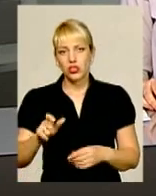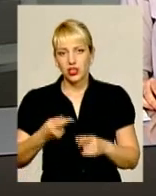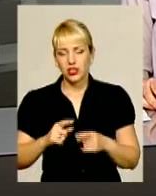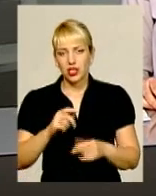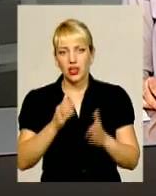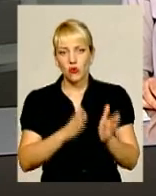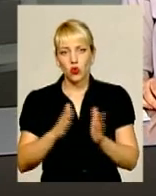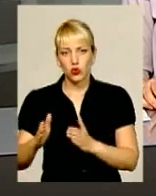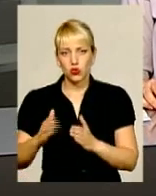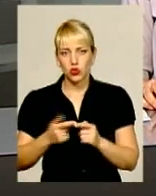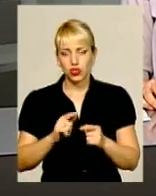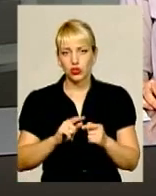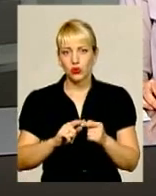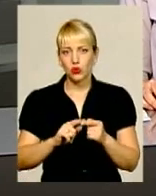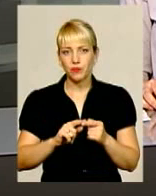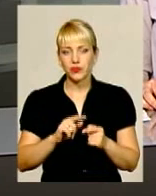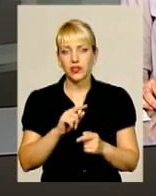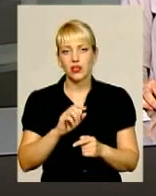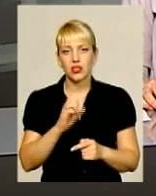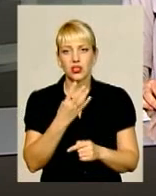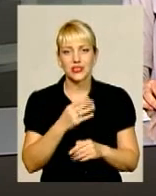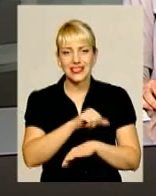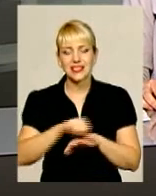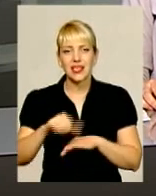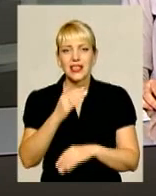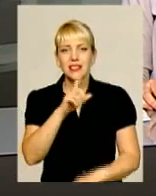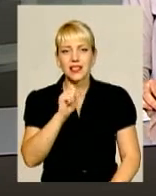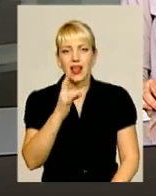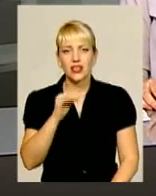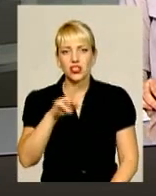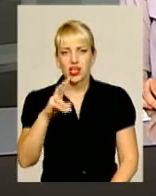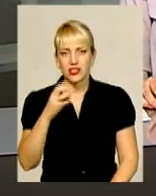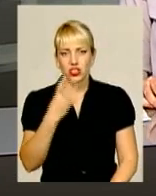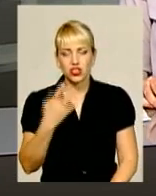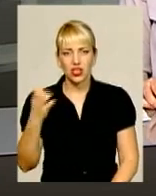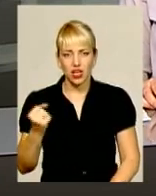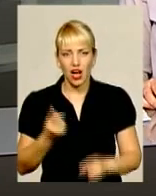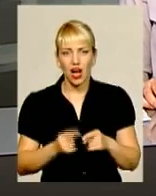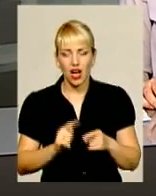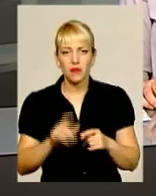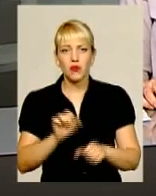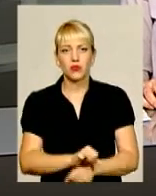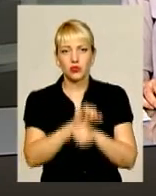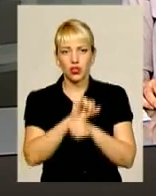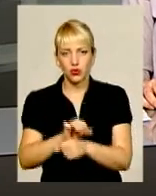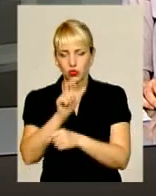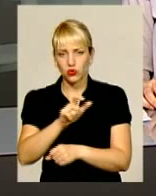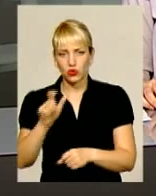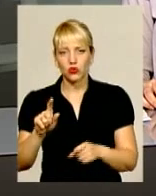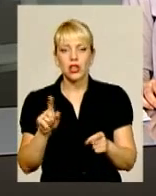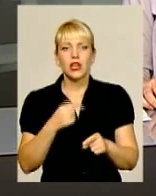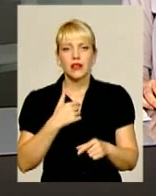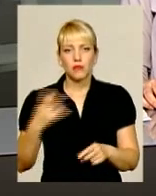14А, у Хмельницькому відбирають помешкання. Мешканці запевняють, що вимушені страйкувати, аби не залишитися без